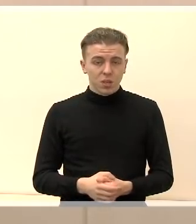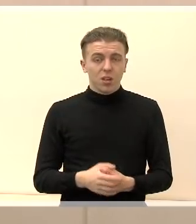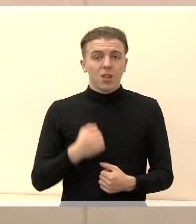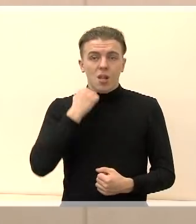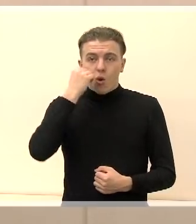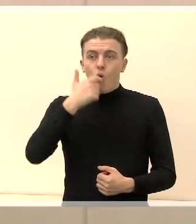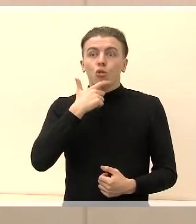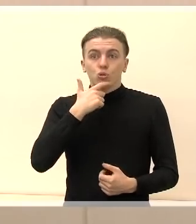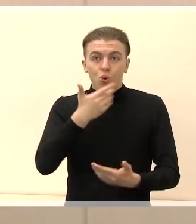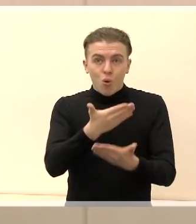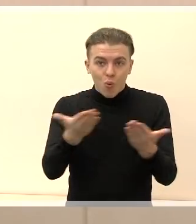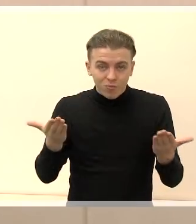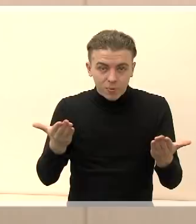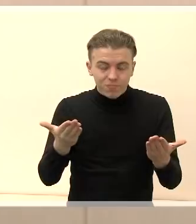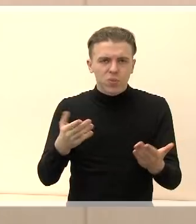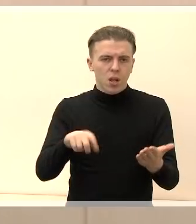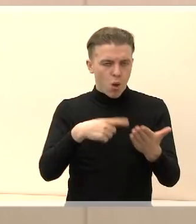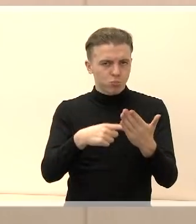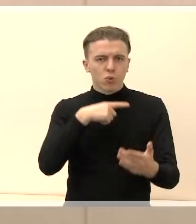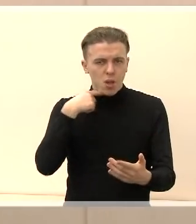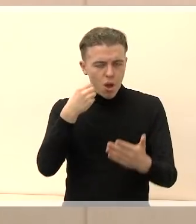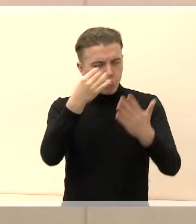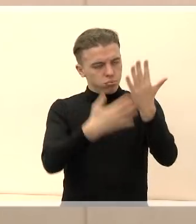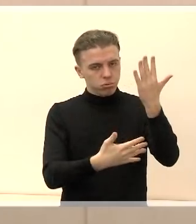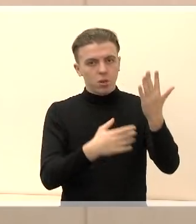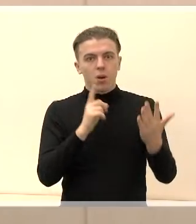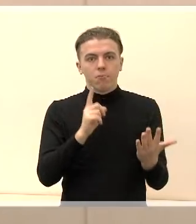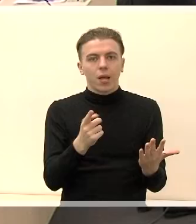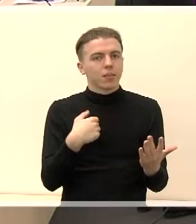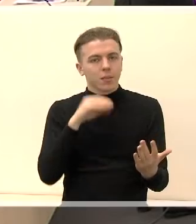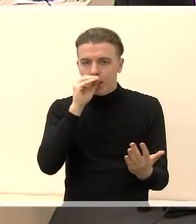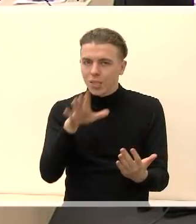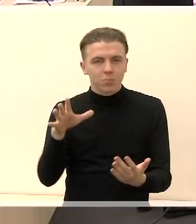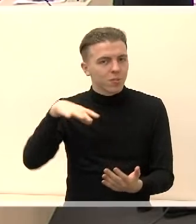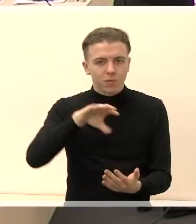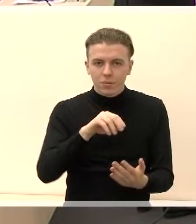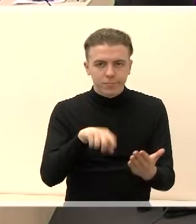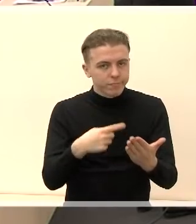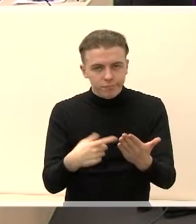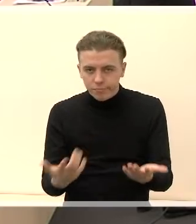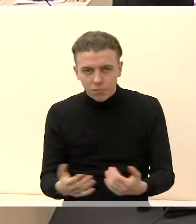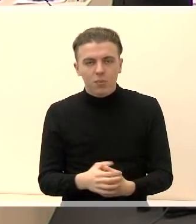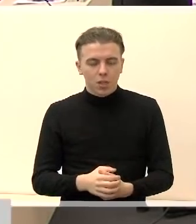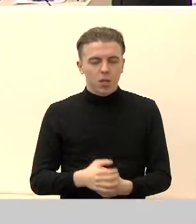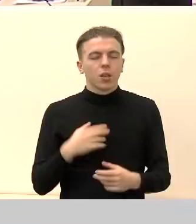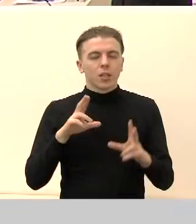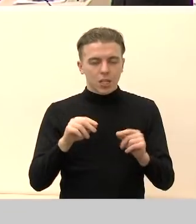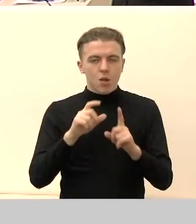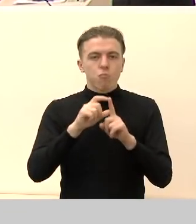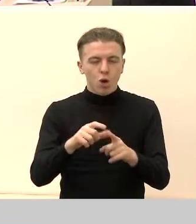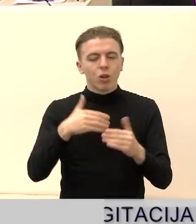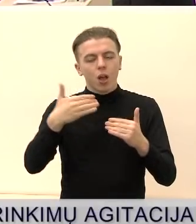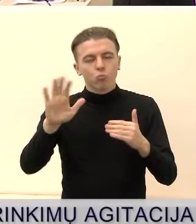daug klausimų buvo. Dėja, reglamentas šios laidus yra toks, koks yra. Tikrai pažadu panaudoti